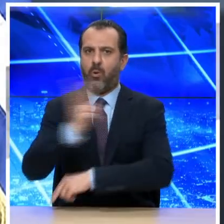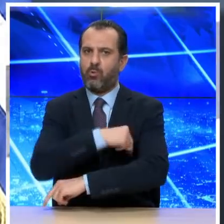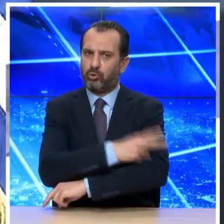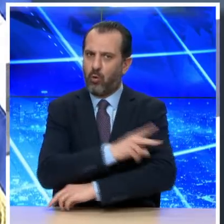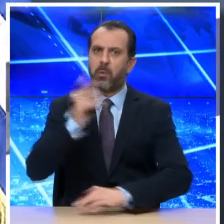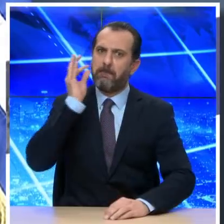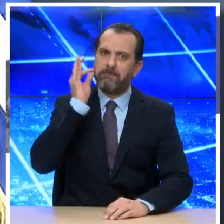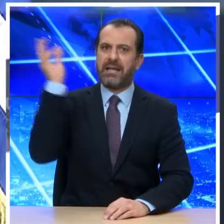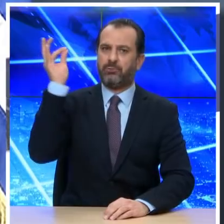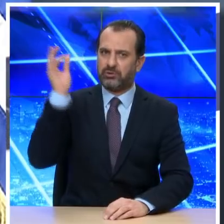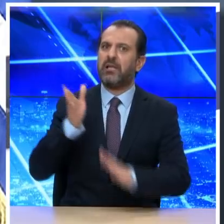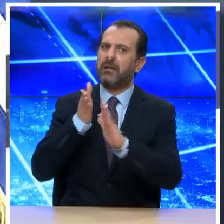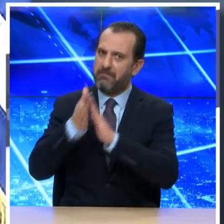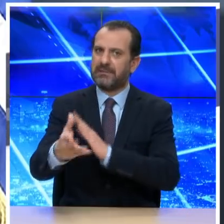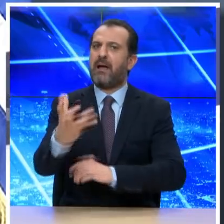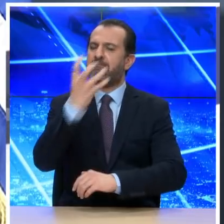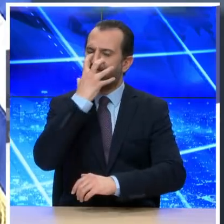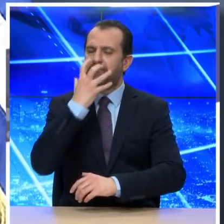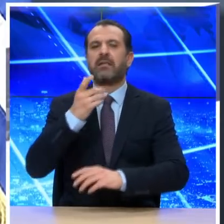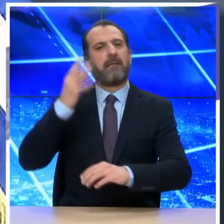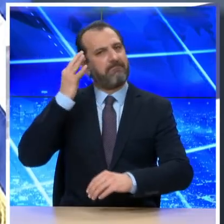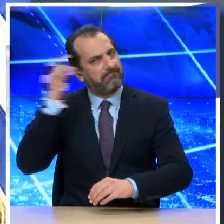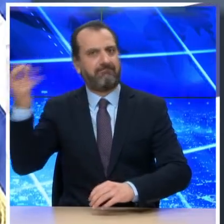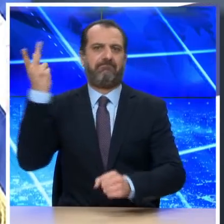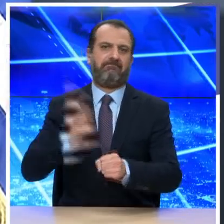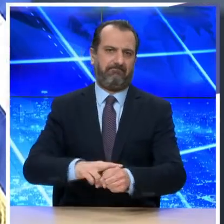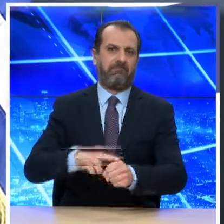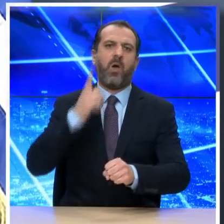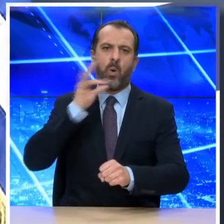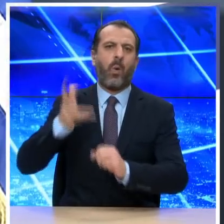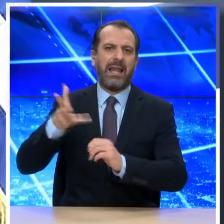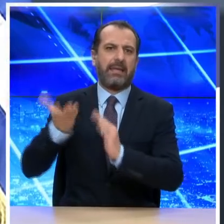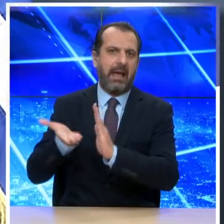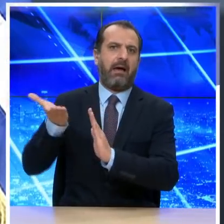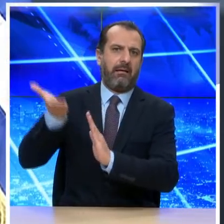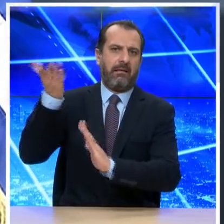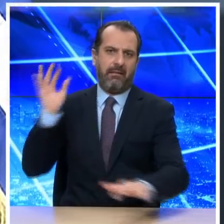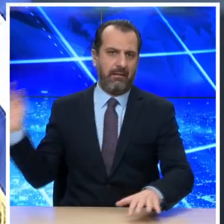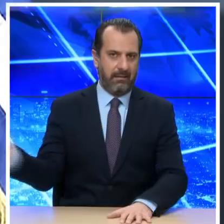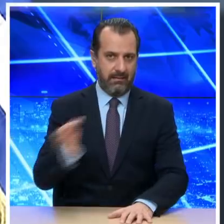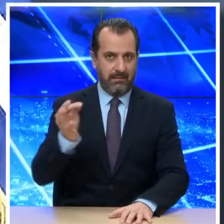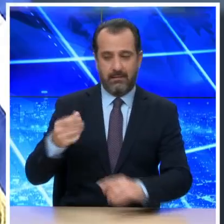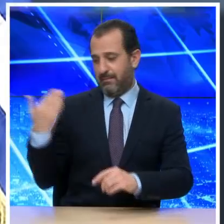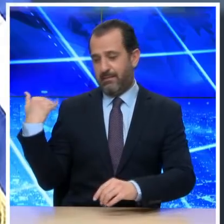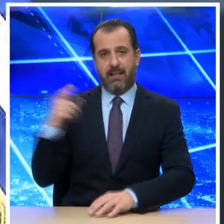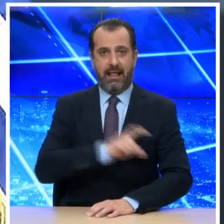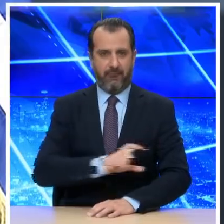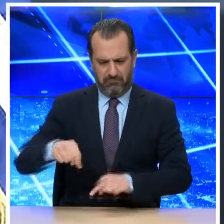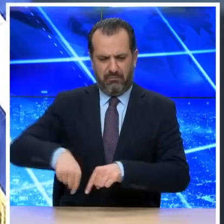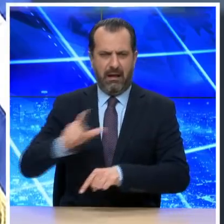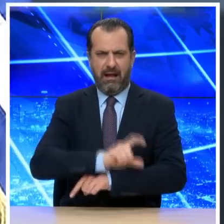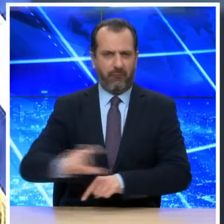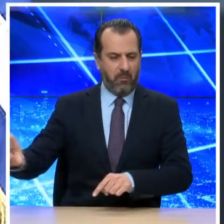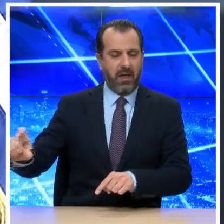και μεγαλύτερο κίνδυνο για επιπλοκές ακόμα και θάνατο. Στην εβδομάδα που πέρασε, παρατηρήθηκε η σταδιακή αύξηση του